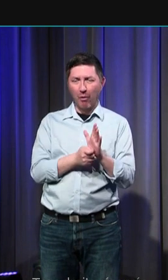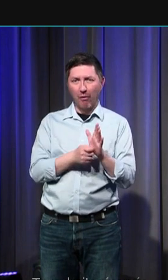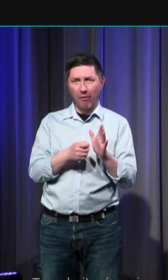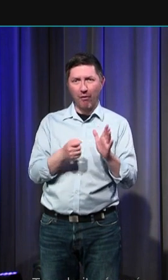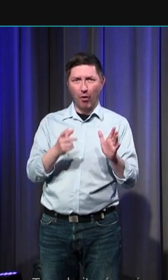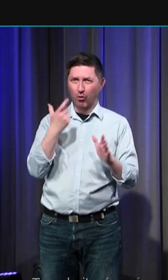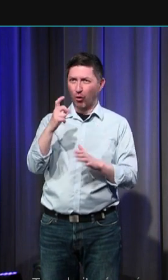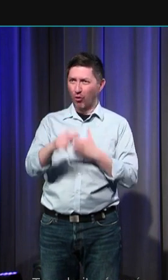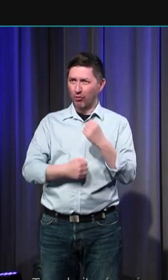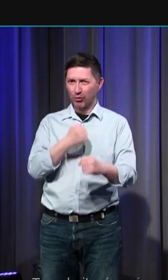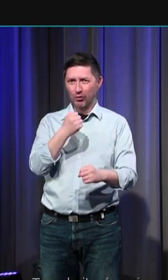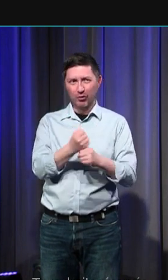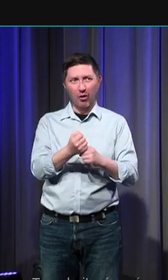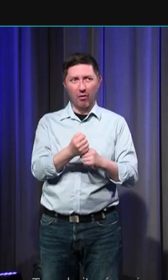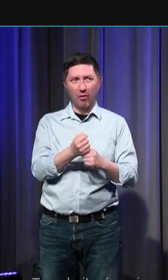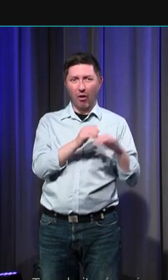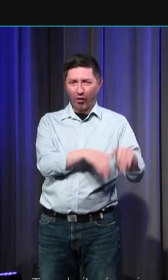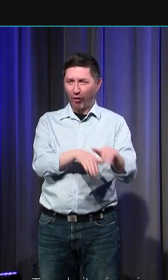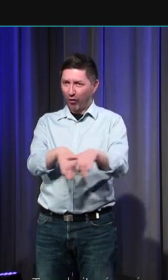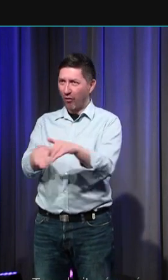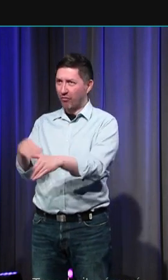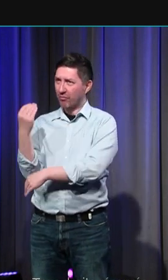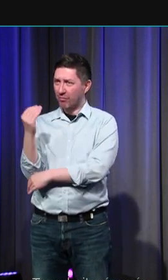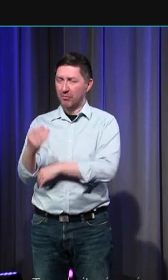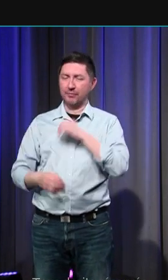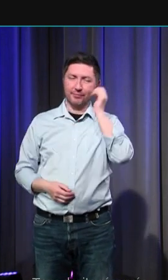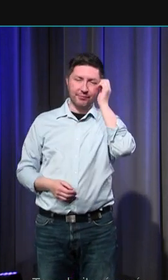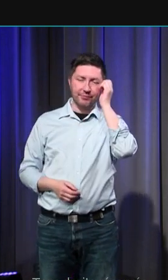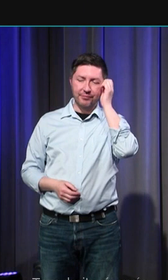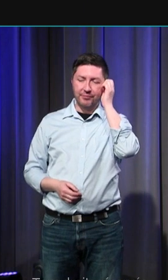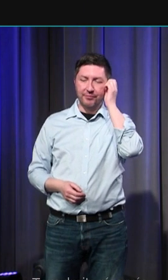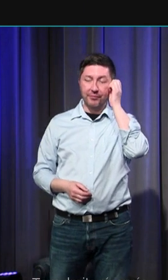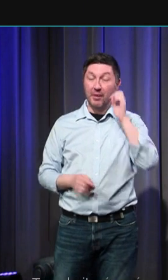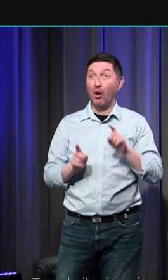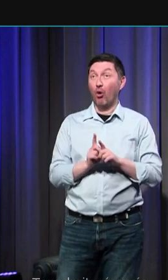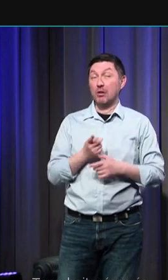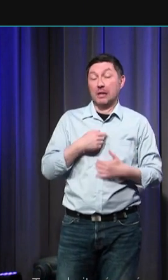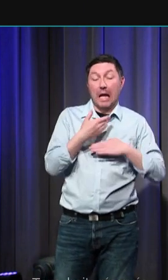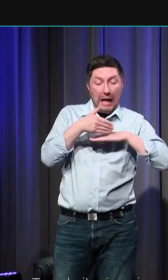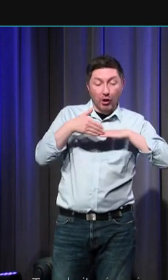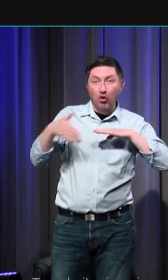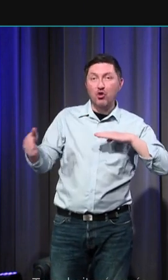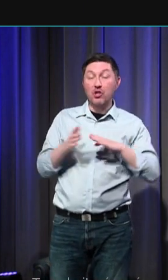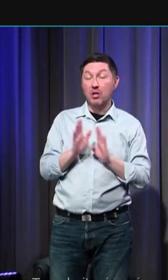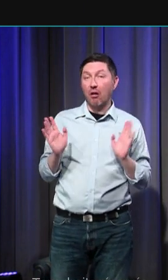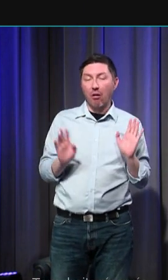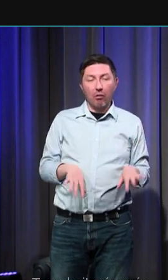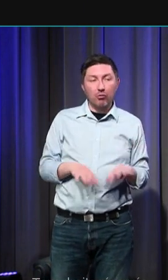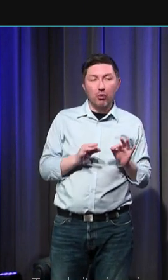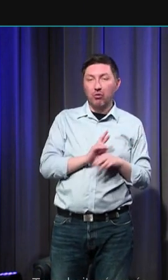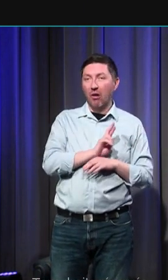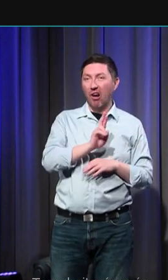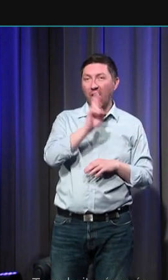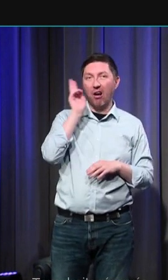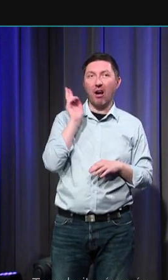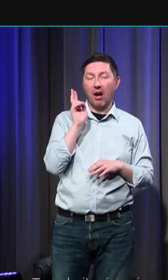duré deux siècles par ailleurs en archéologie on trouve rarement en fouille les sanctuaires à répit on les connaît très bien par les